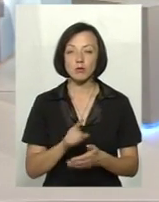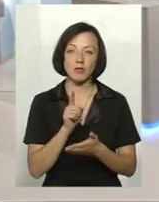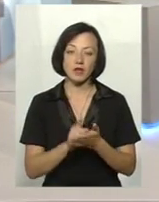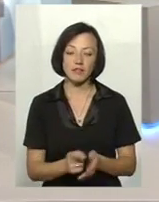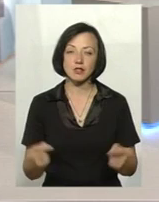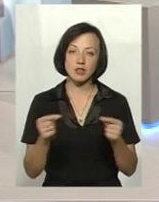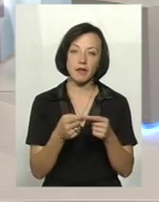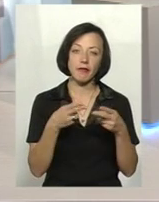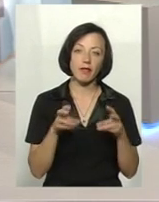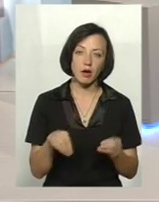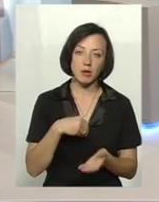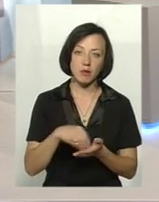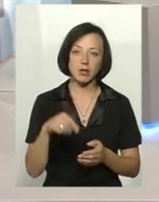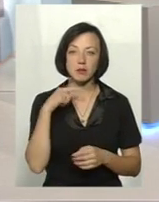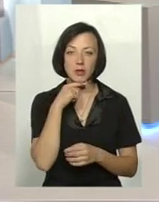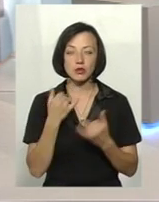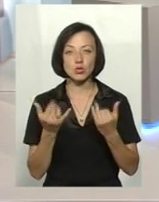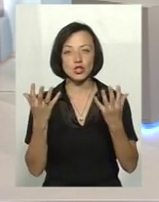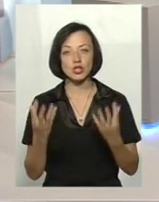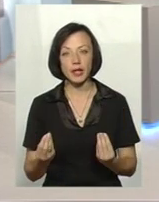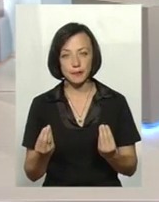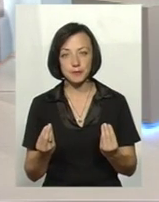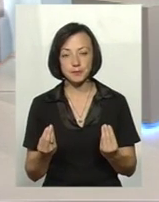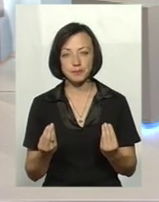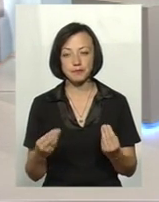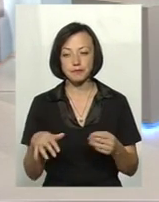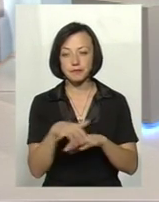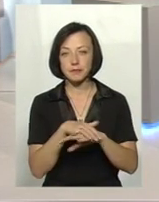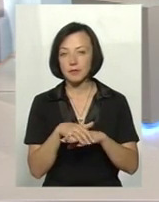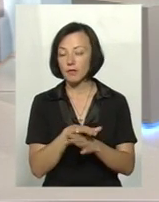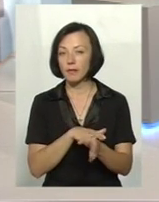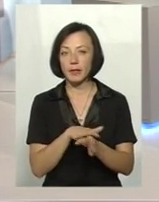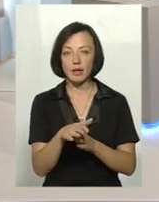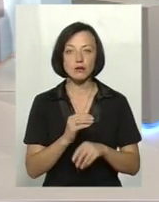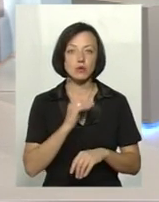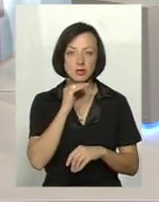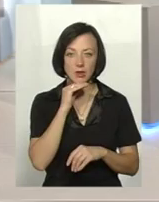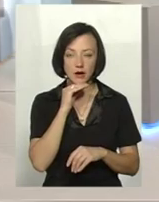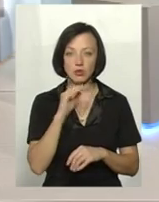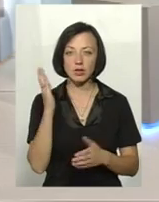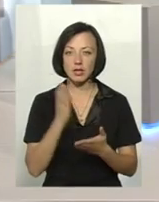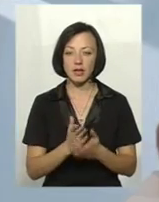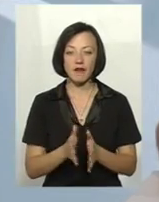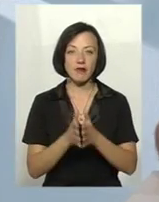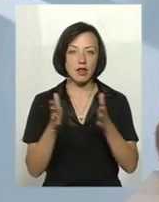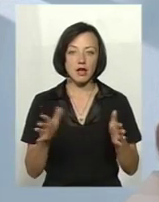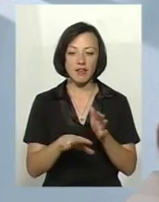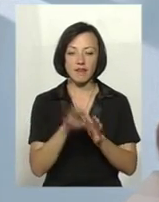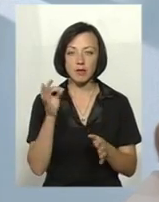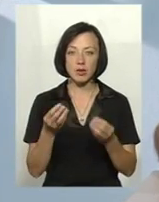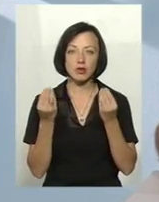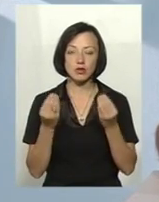визначатися, де йому придбати м'ясо. На сьогоднішній день ринок наповнений достатньо, є великий вибір від